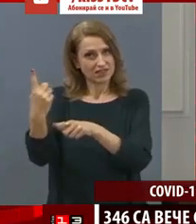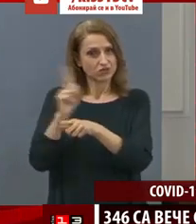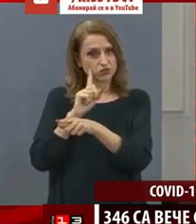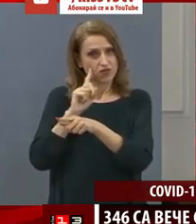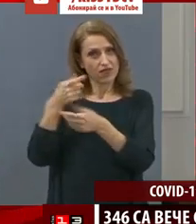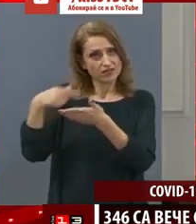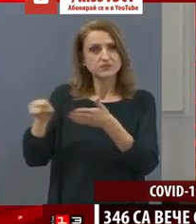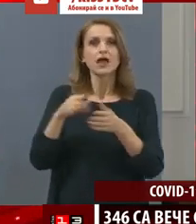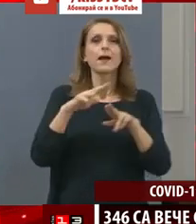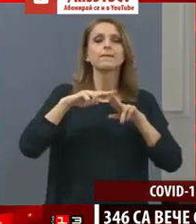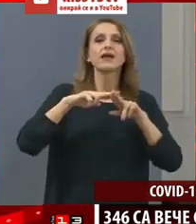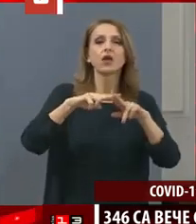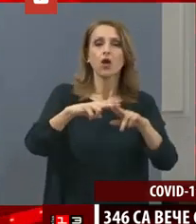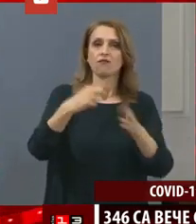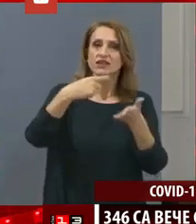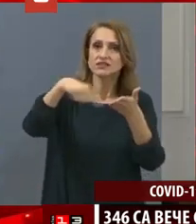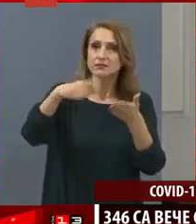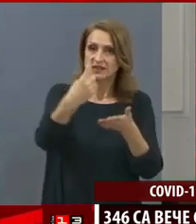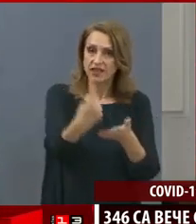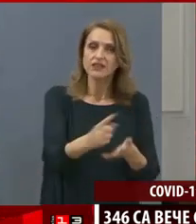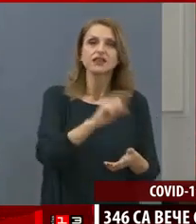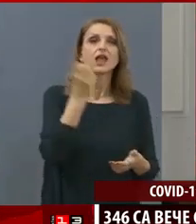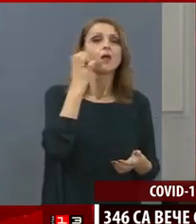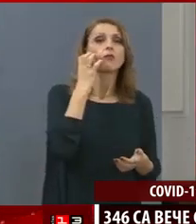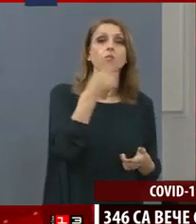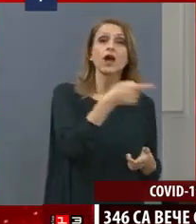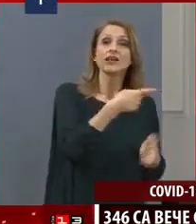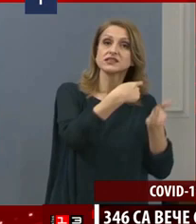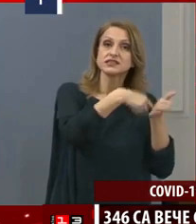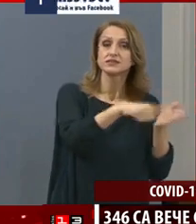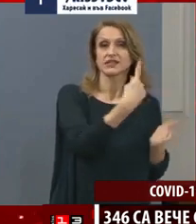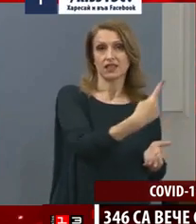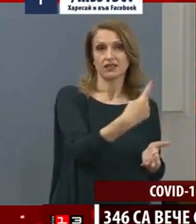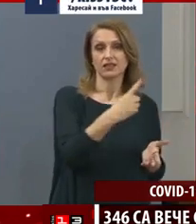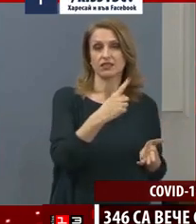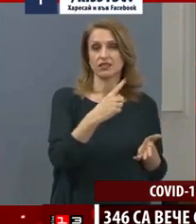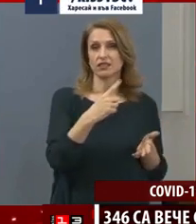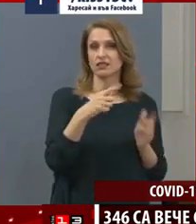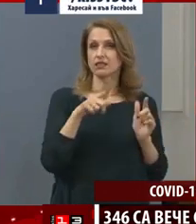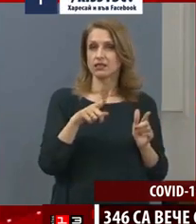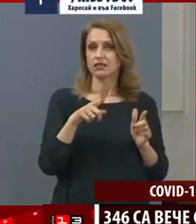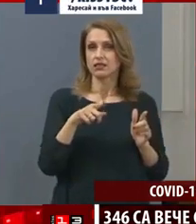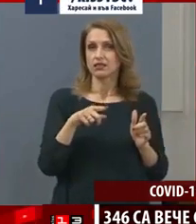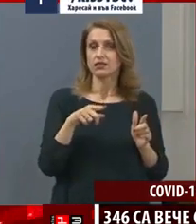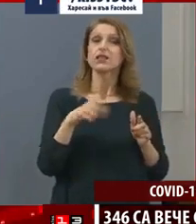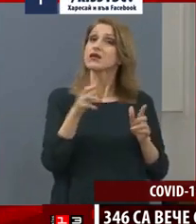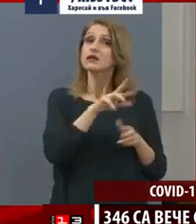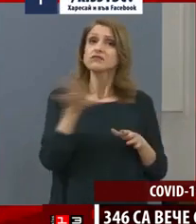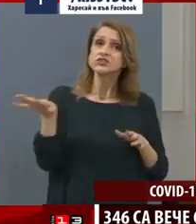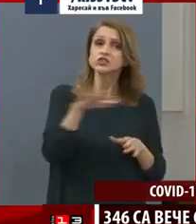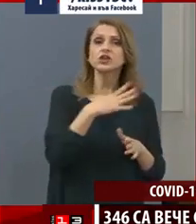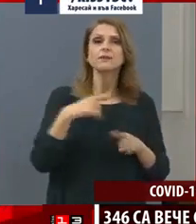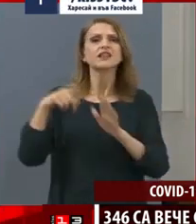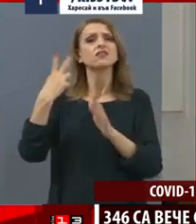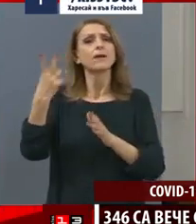един и от Бургас, един. Така че броя на... Отрицателно. Да. С два отрицателна